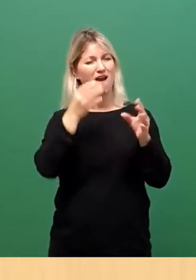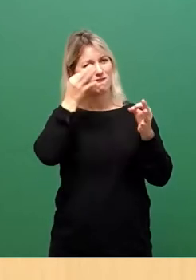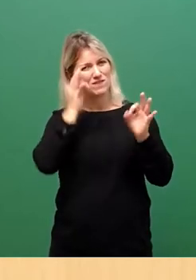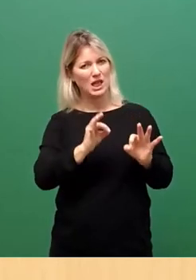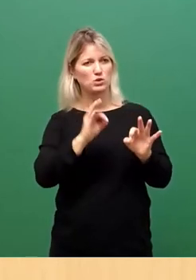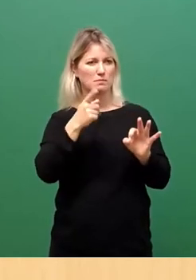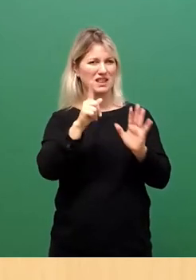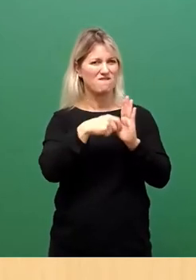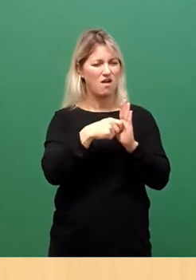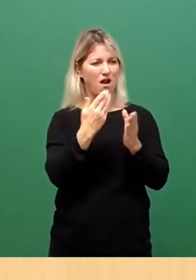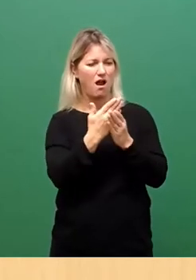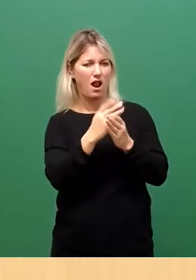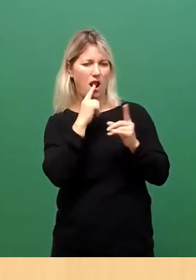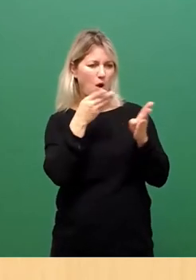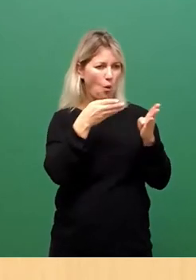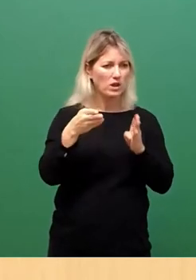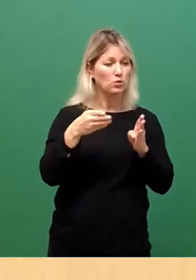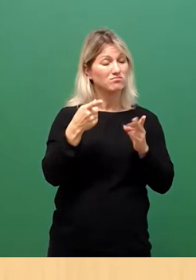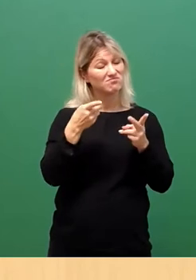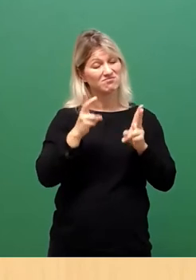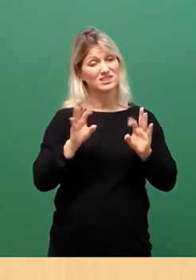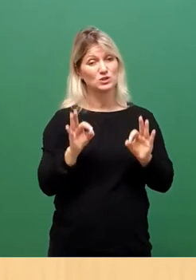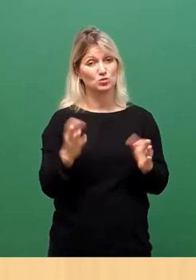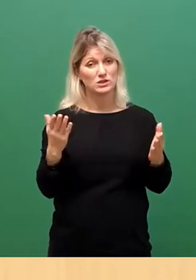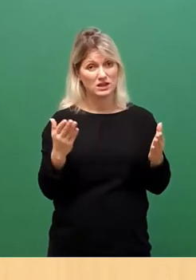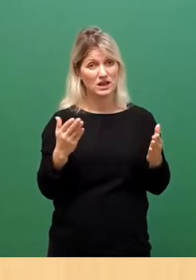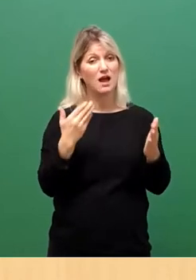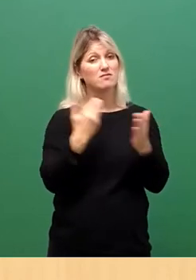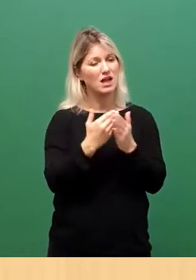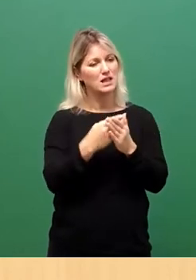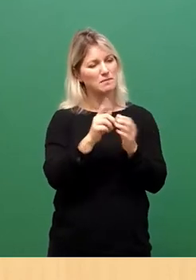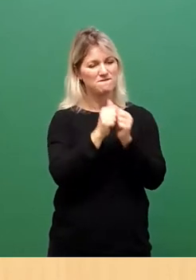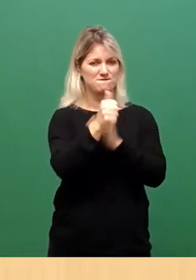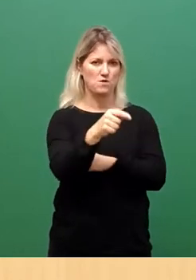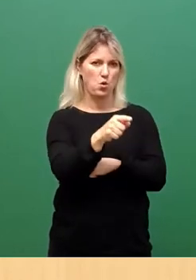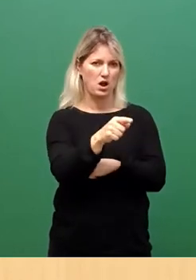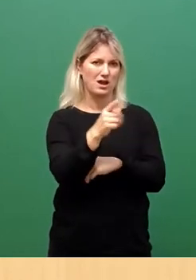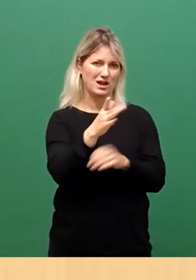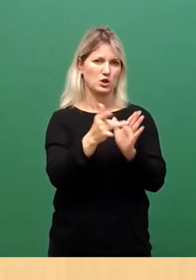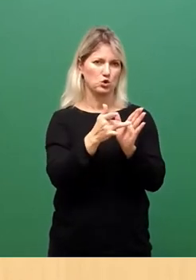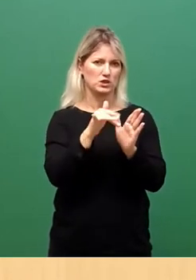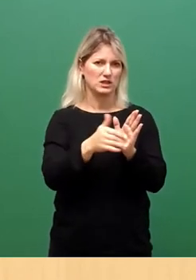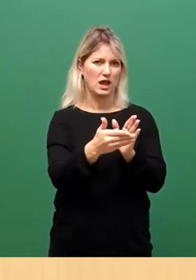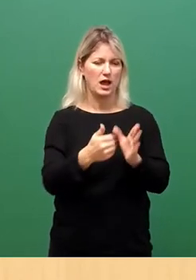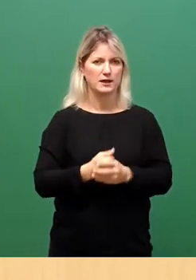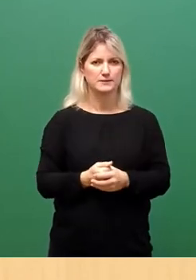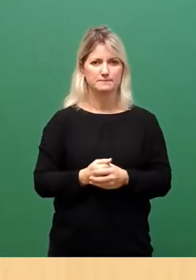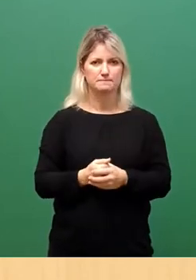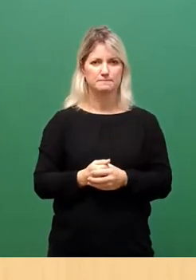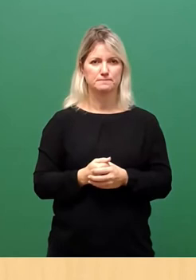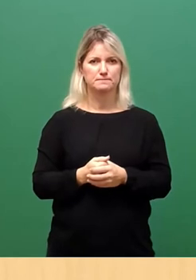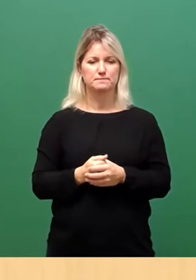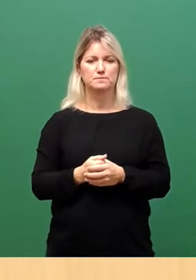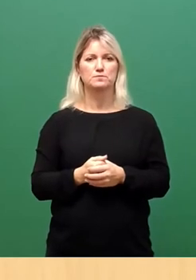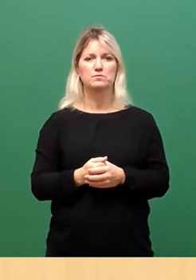besonders hohes Rechtsgut und insofern wollen wir dies in den Vordergrund auch stellen. Ansonsten, es ist eine Woche